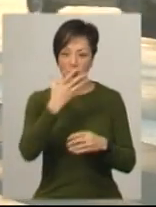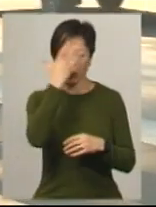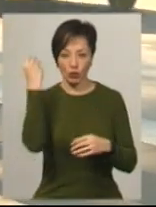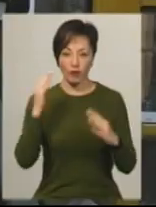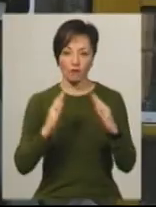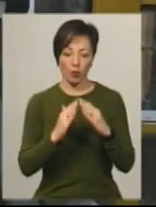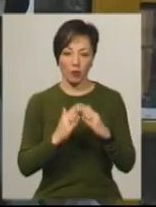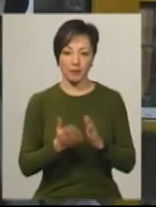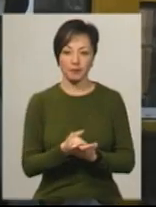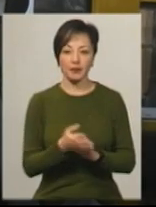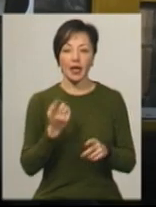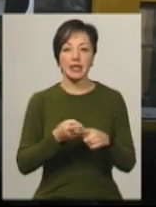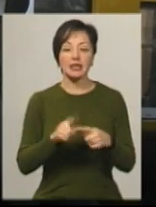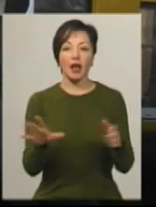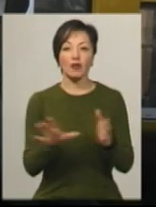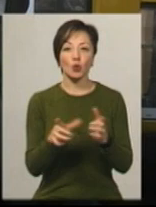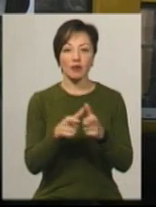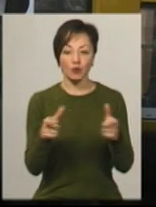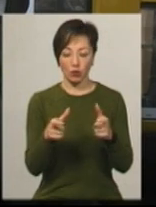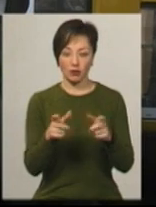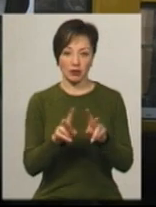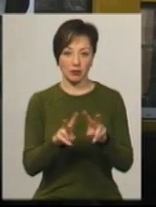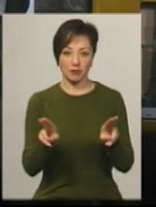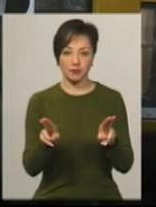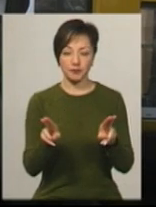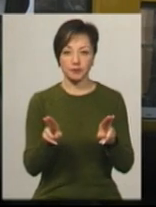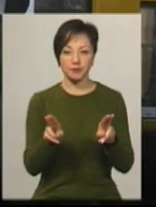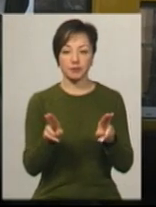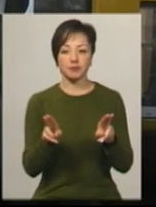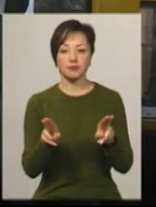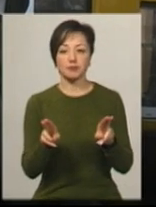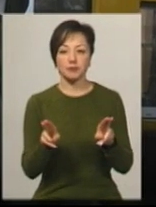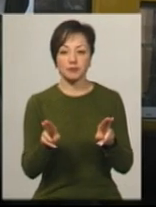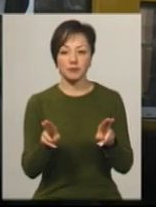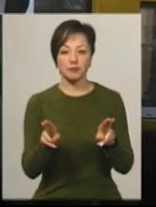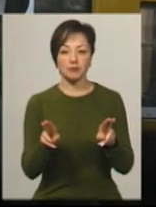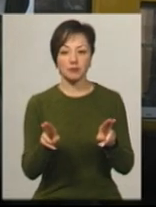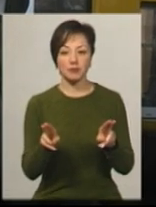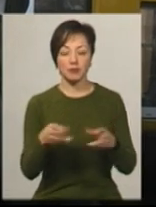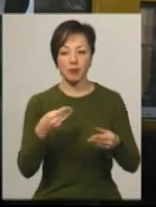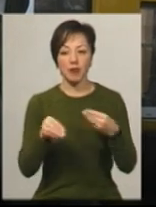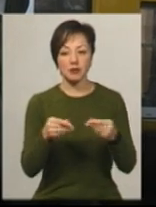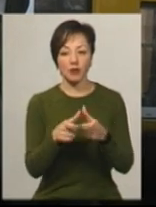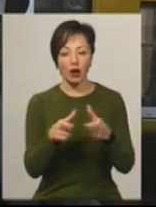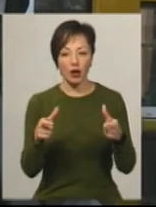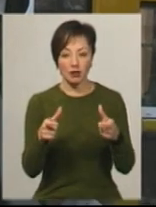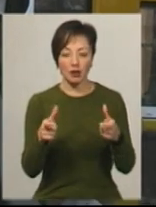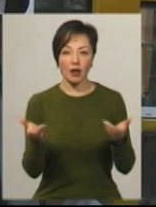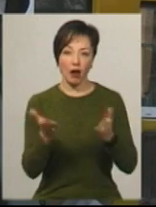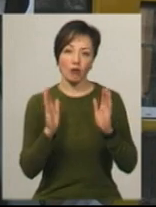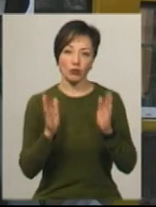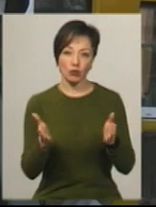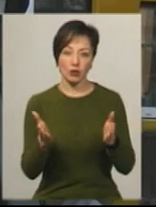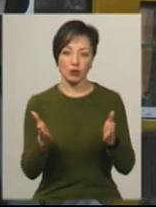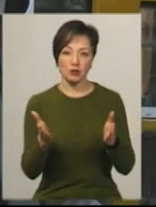вдома. Цей електронний квиток буде уявляти з себе, скажімо так, пластикова картка, яка буде